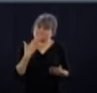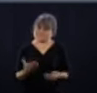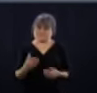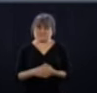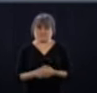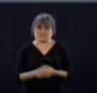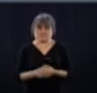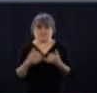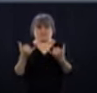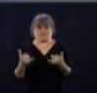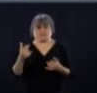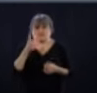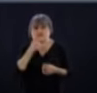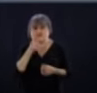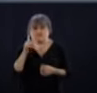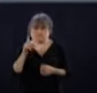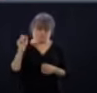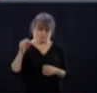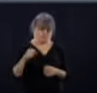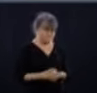Vous y allez quelques mots en anglais? Oui.